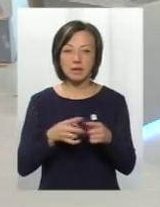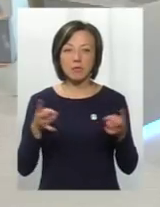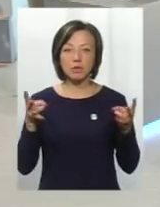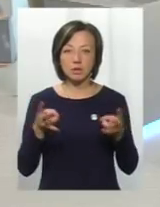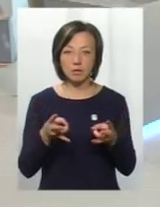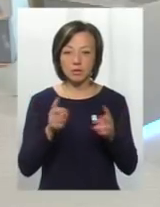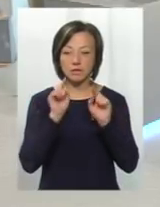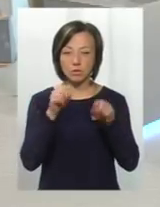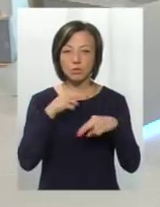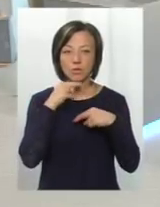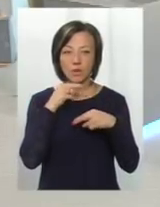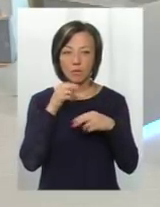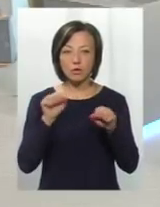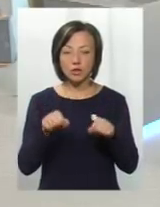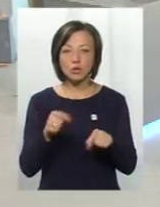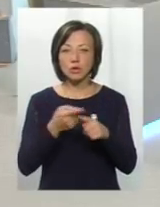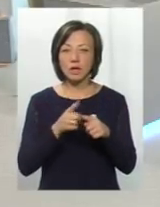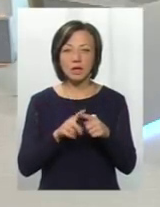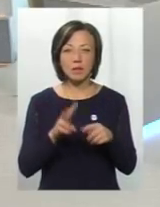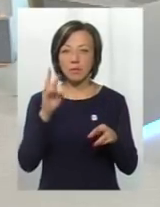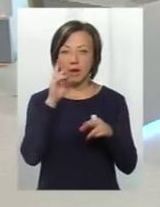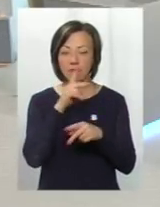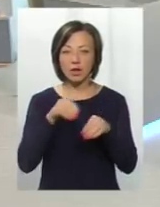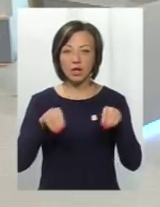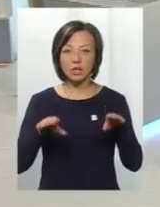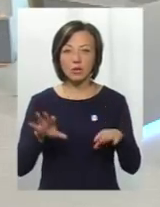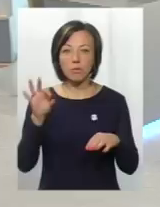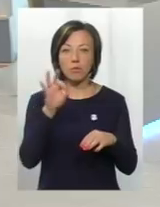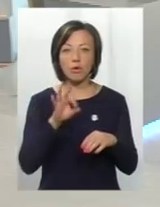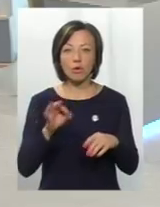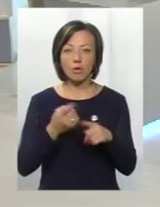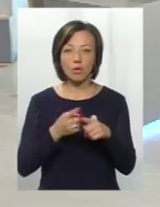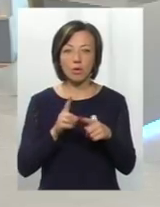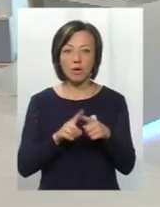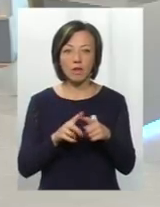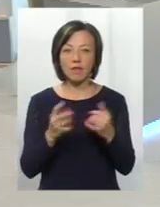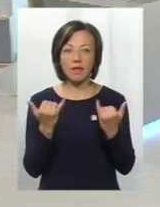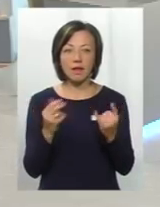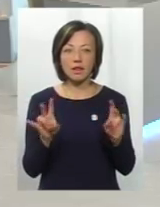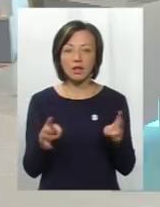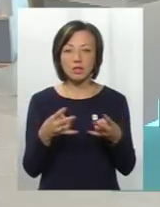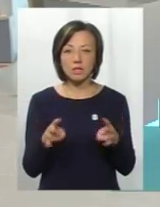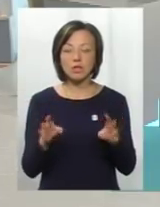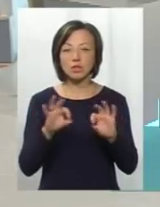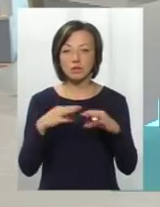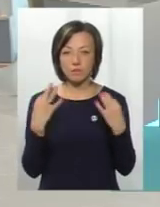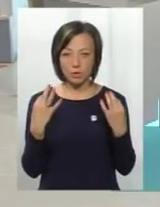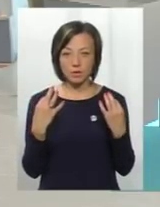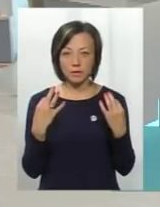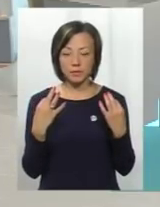вернути увагу. От можливо тут йдеться не про неправильність рішення, а про його неначасті. Якщо дозволите,